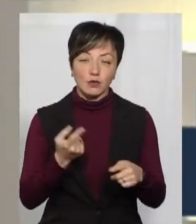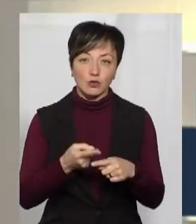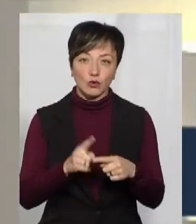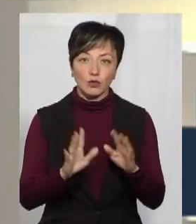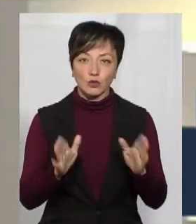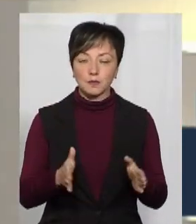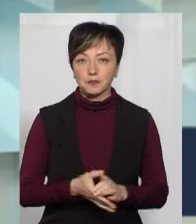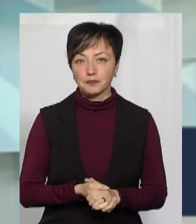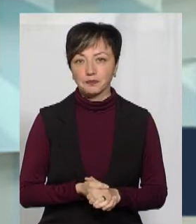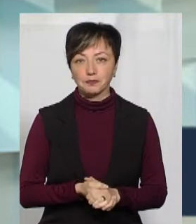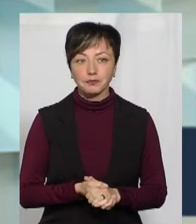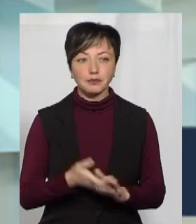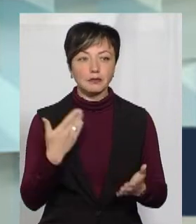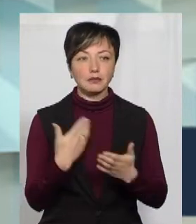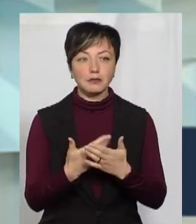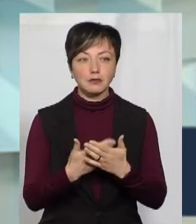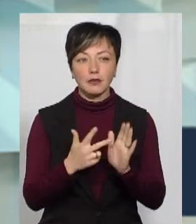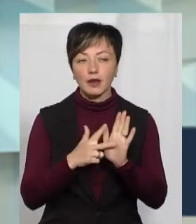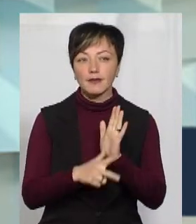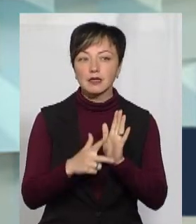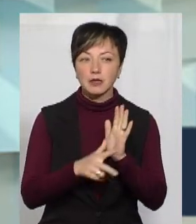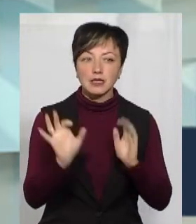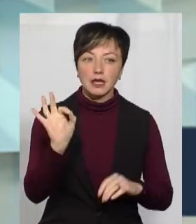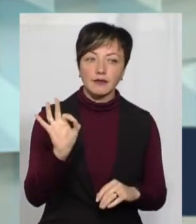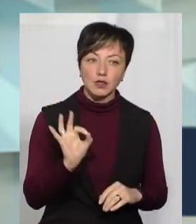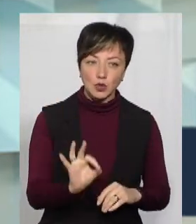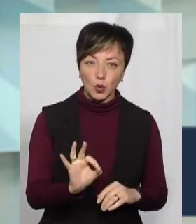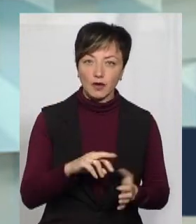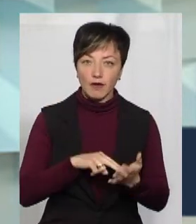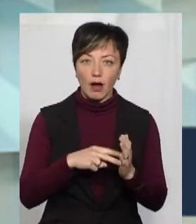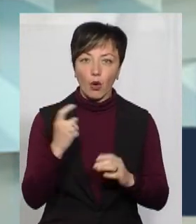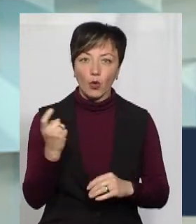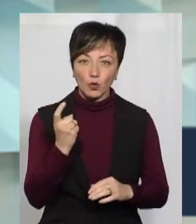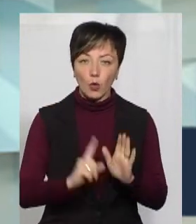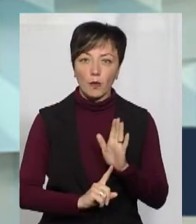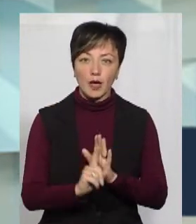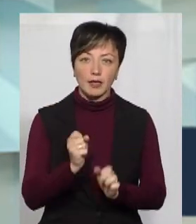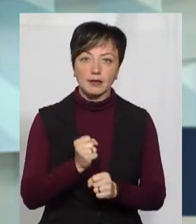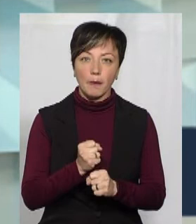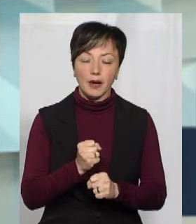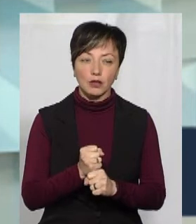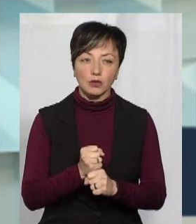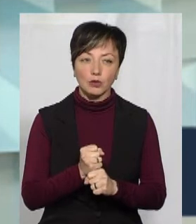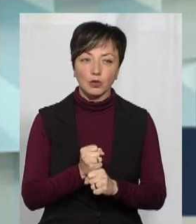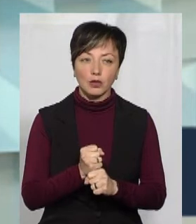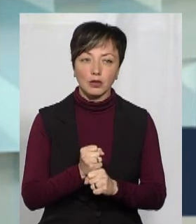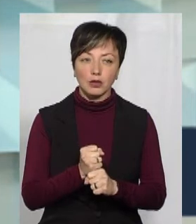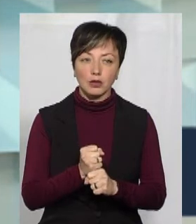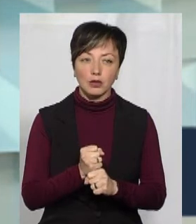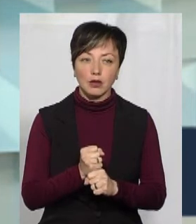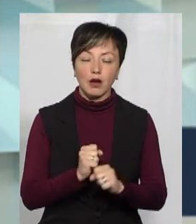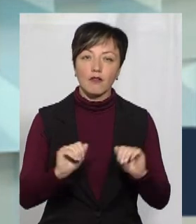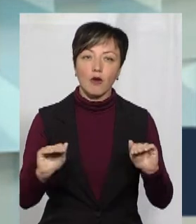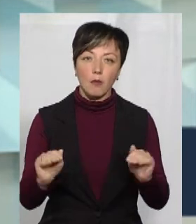відштовхуватися. Але десь приблизно 80% економіки запрацює в